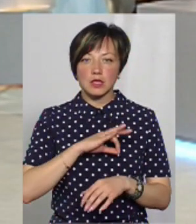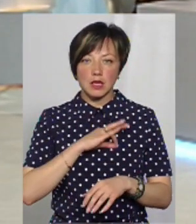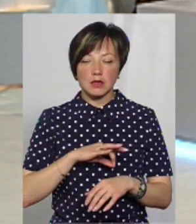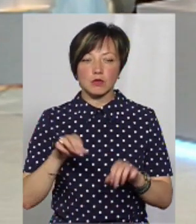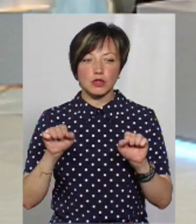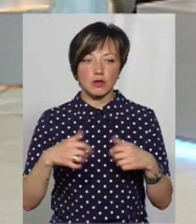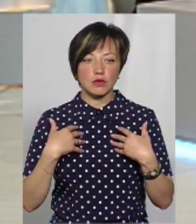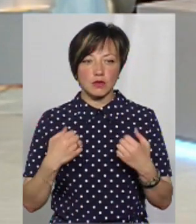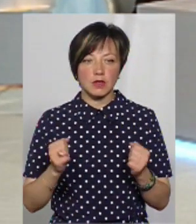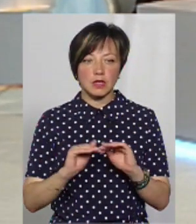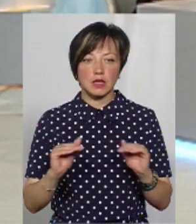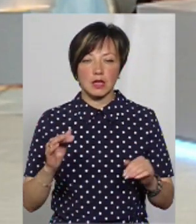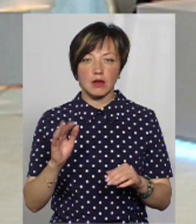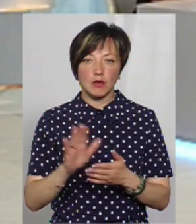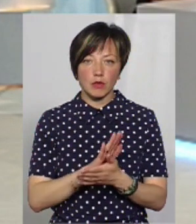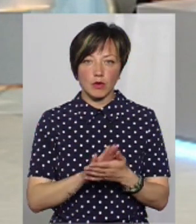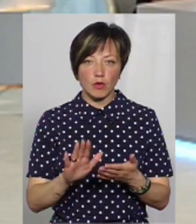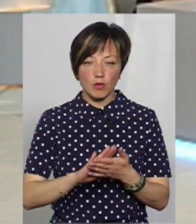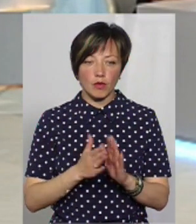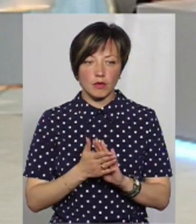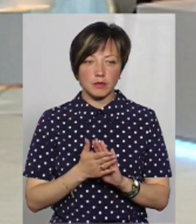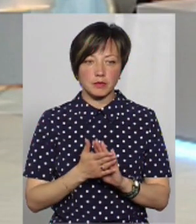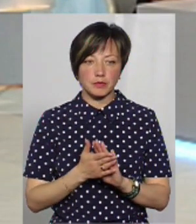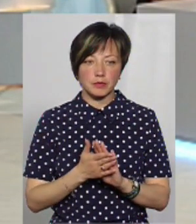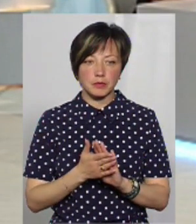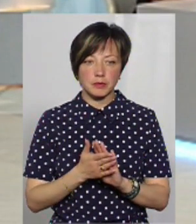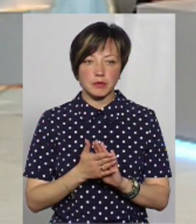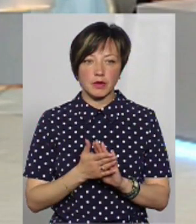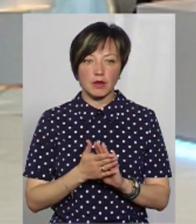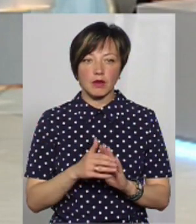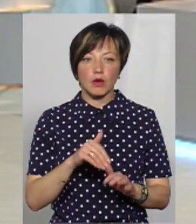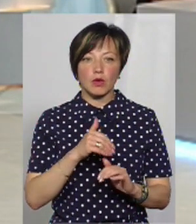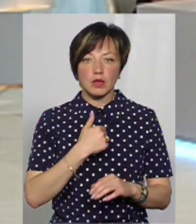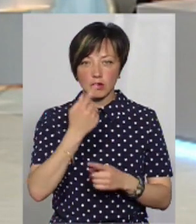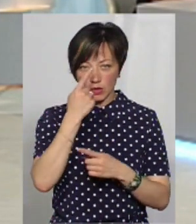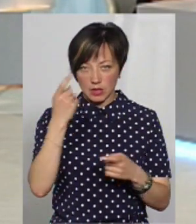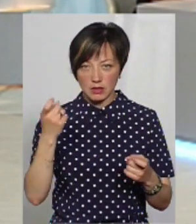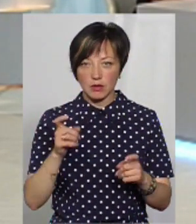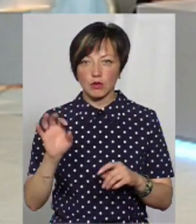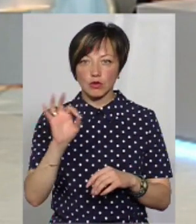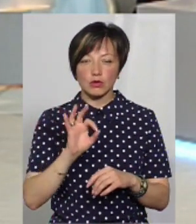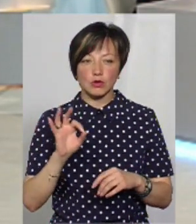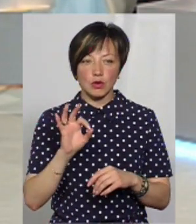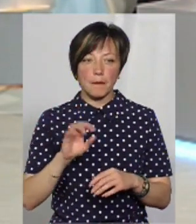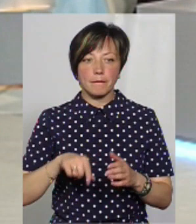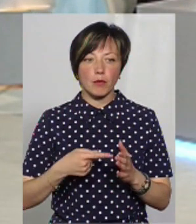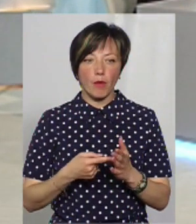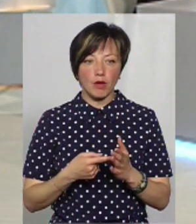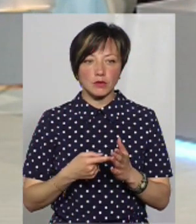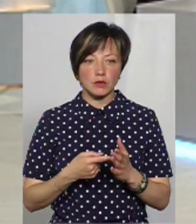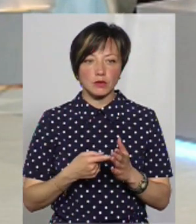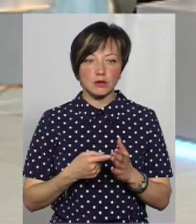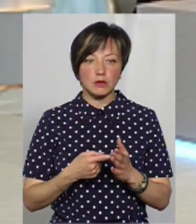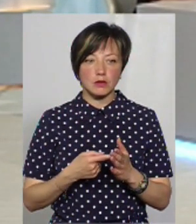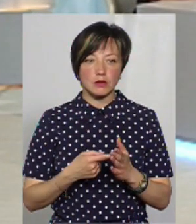оздоровити своїх дітей на фільгових умовах. Рекомендації? Ну, я би хотіла донести інформацію про те, що по місту.